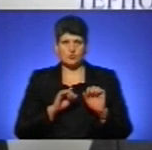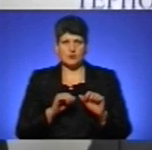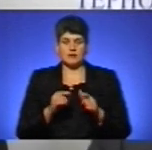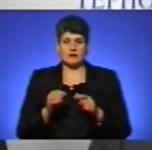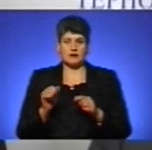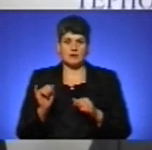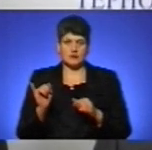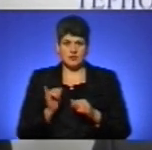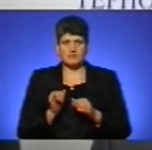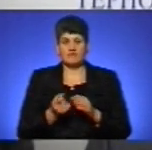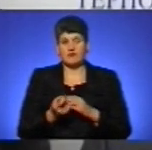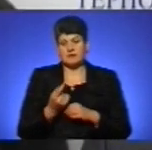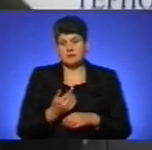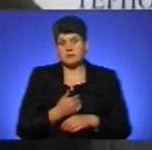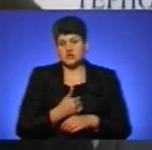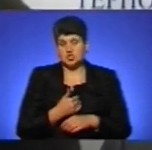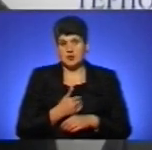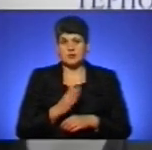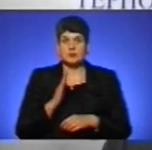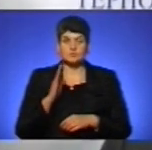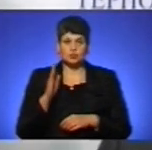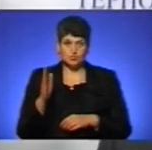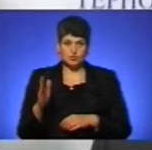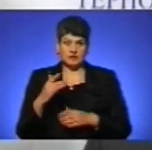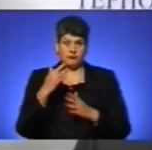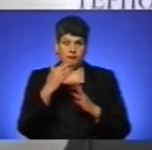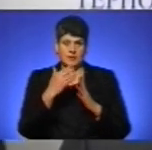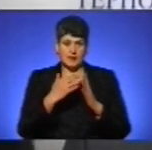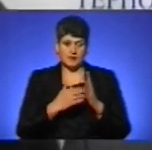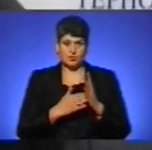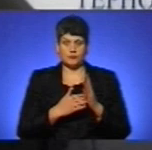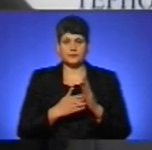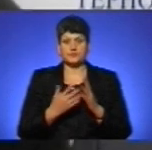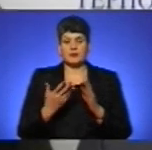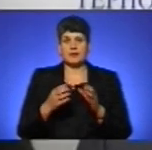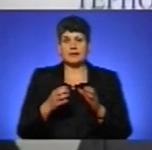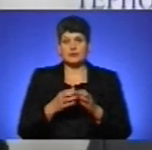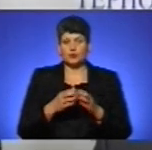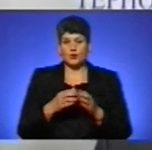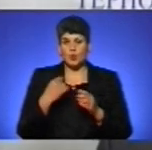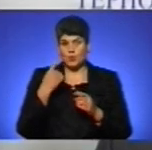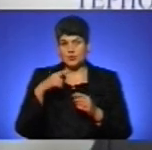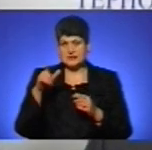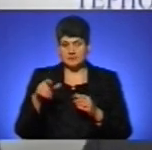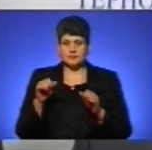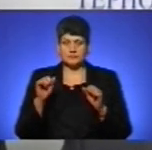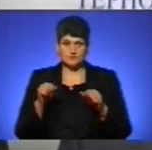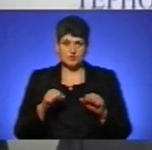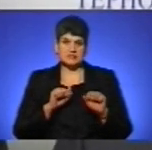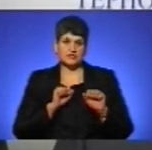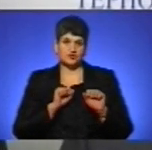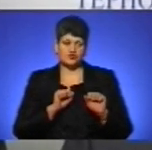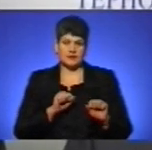також виявили би бажання бути в переліку першої категорії осіб, котрі здатні будуть захищати